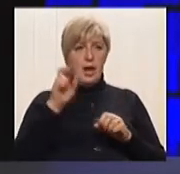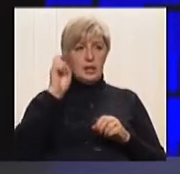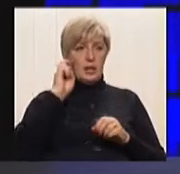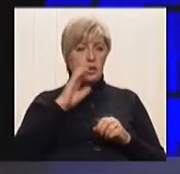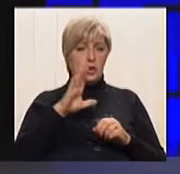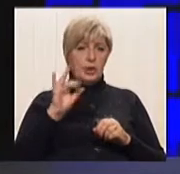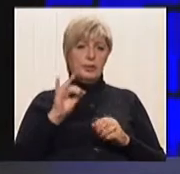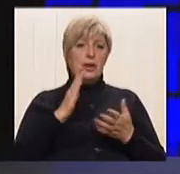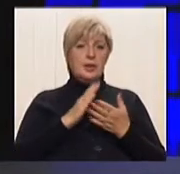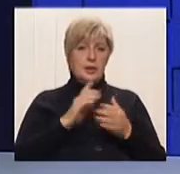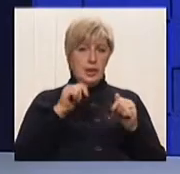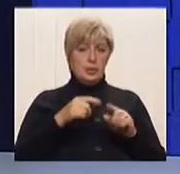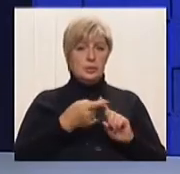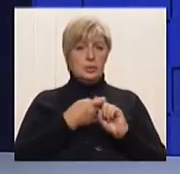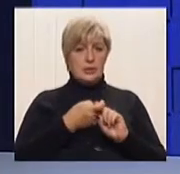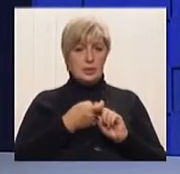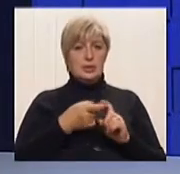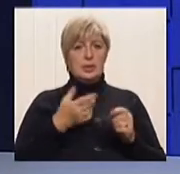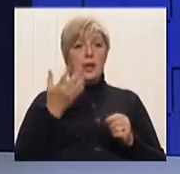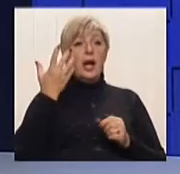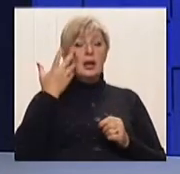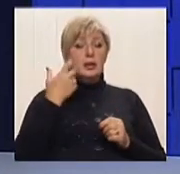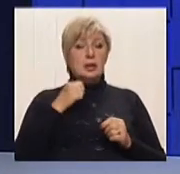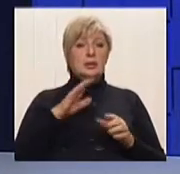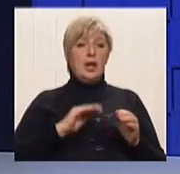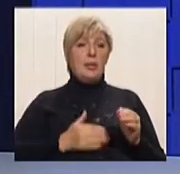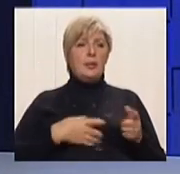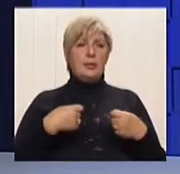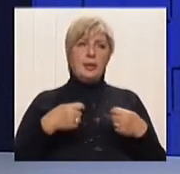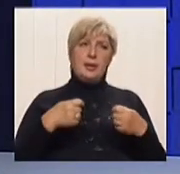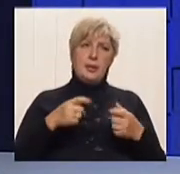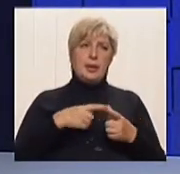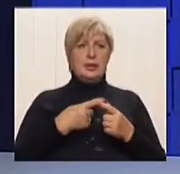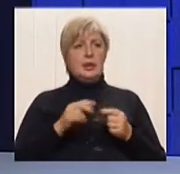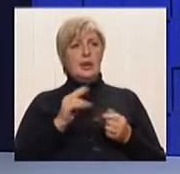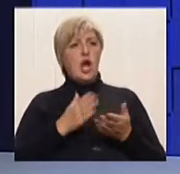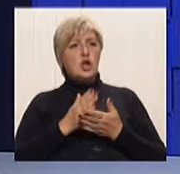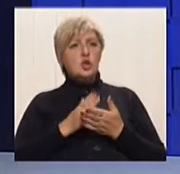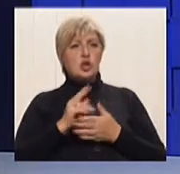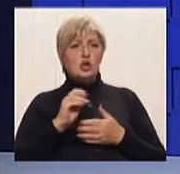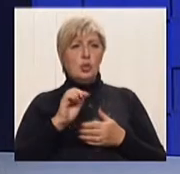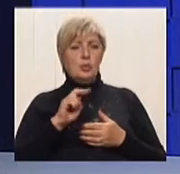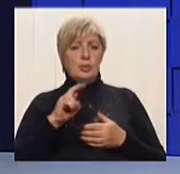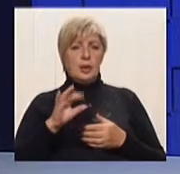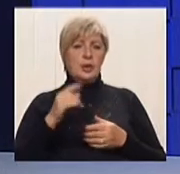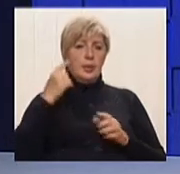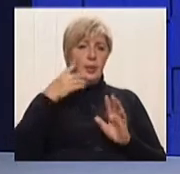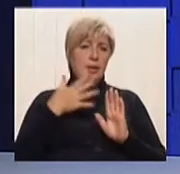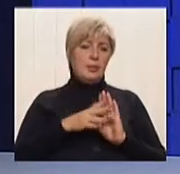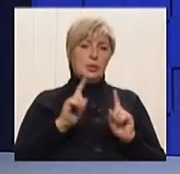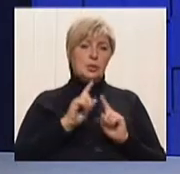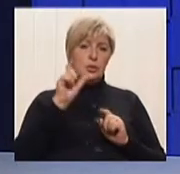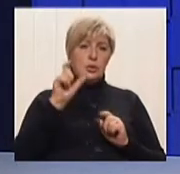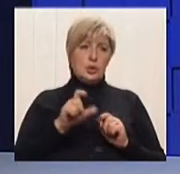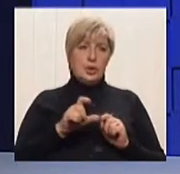зв'язок? Думаю, так. Коли предпринимателі чи чиновники понимають, що чоловік плохо